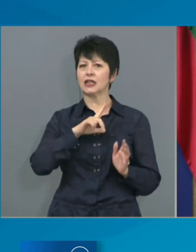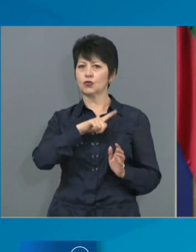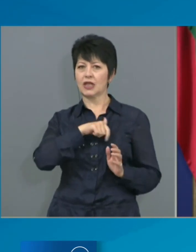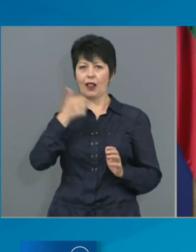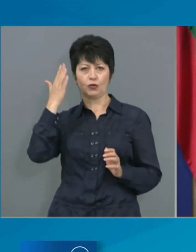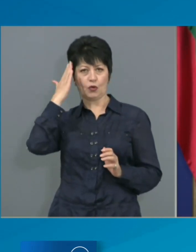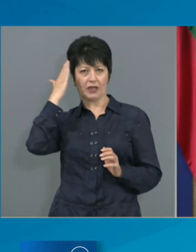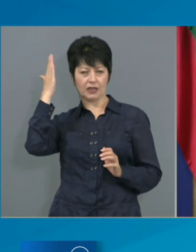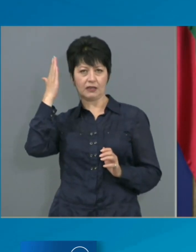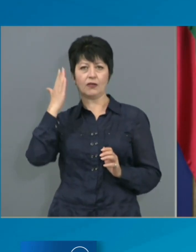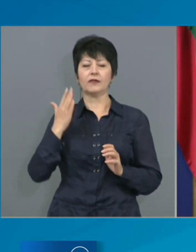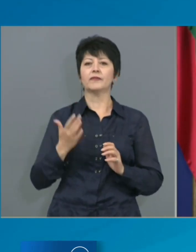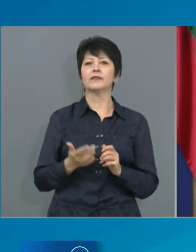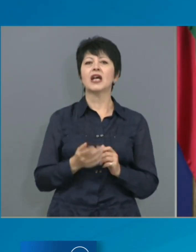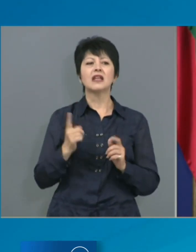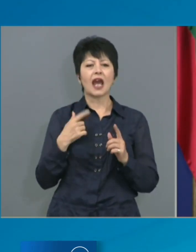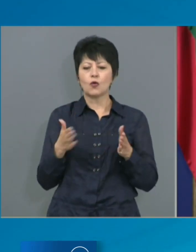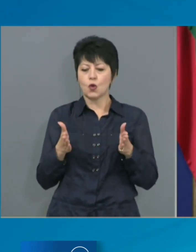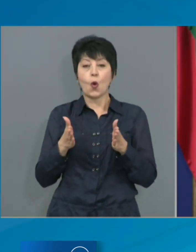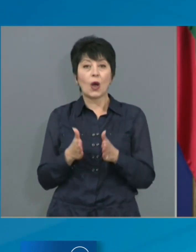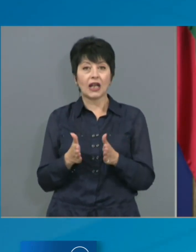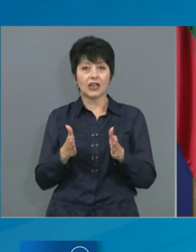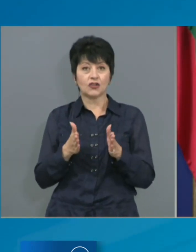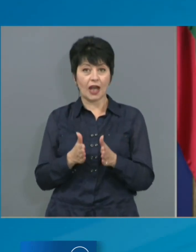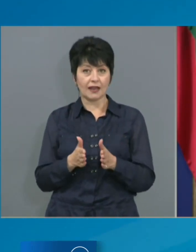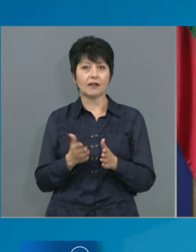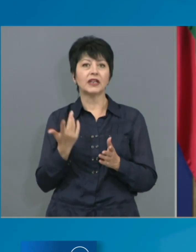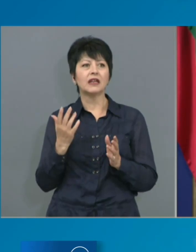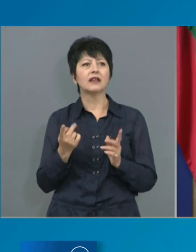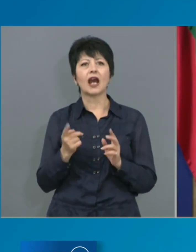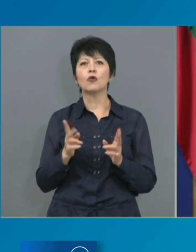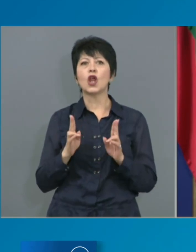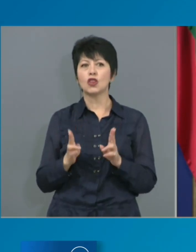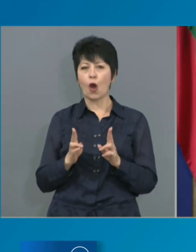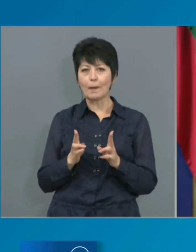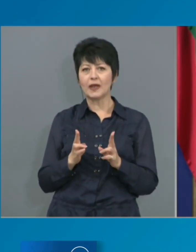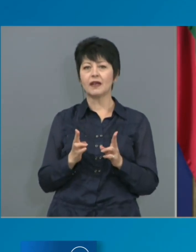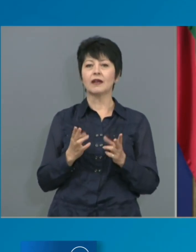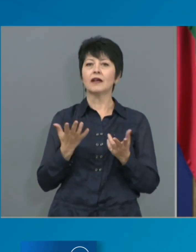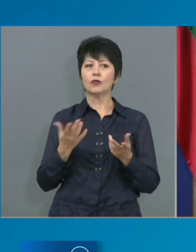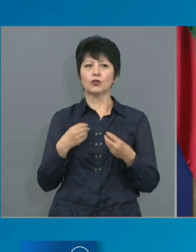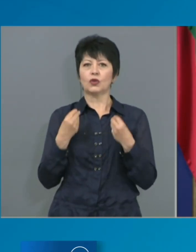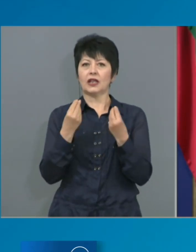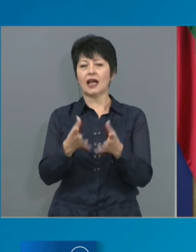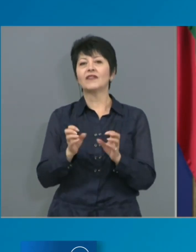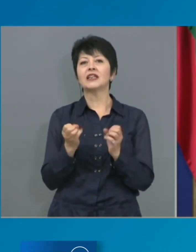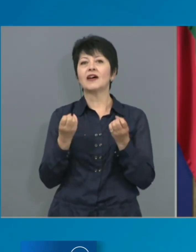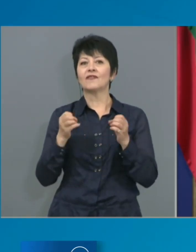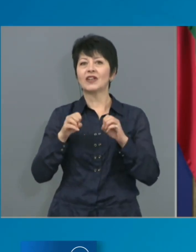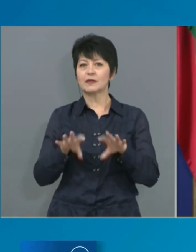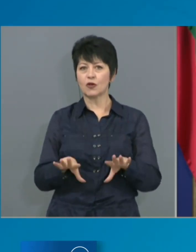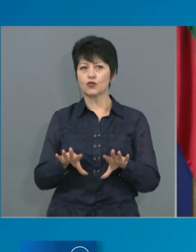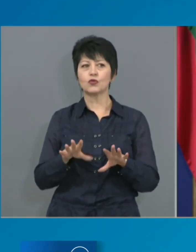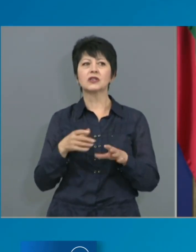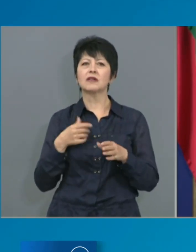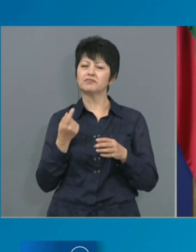стопански оборот и някои норми, които да дават възможност за по-плавно